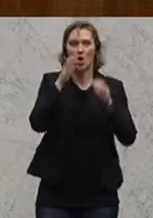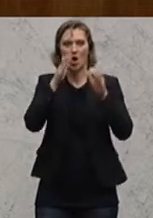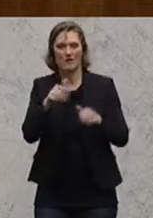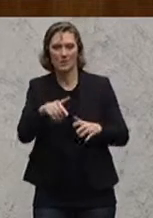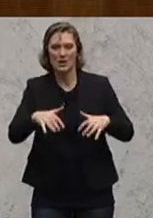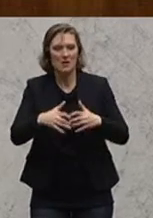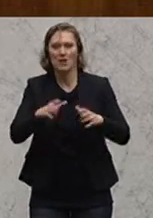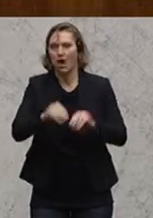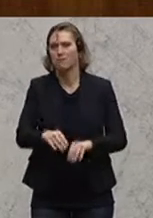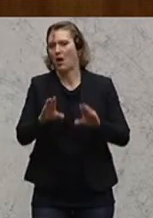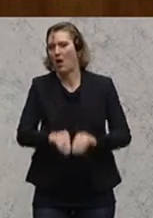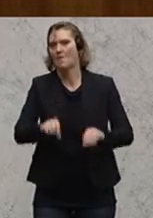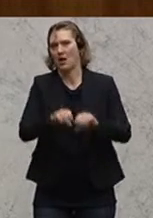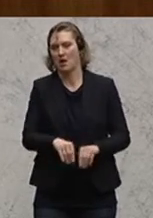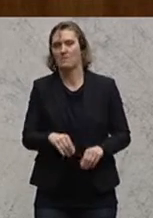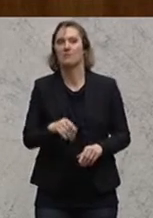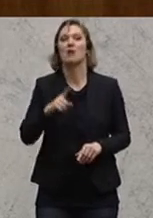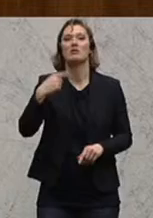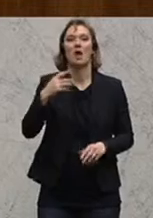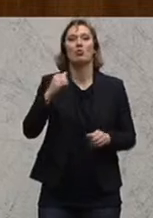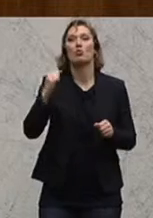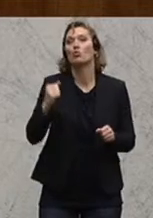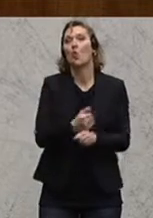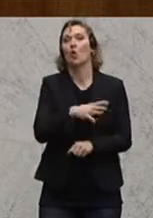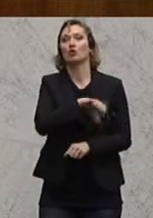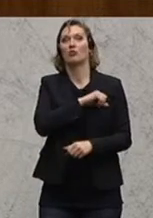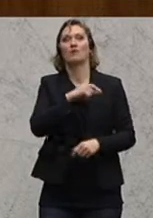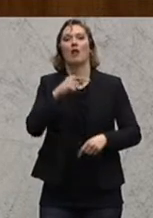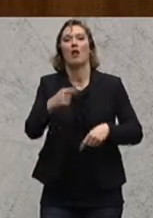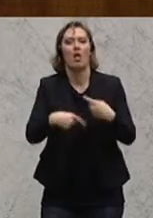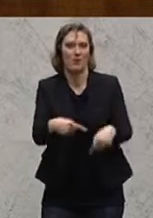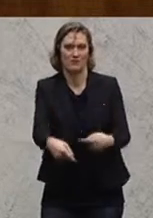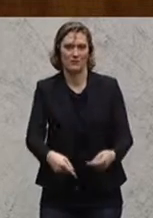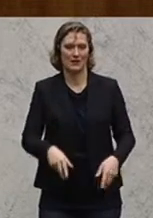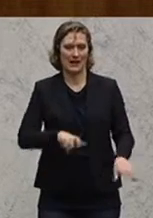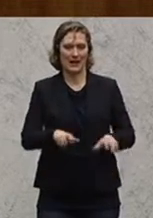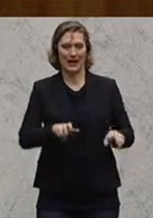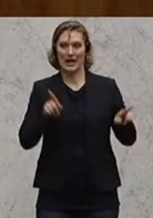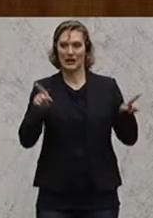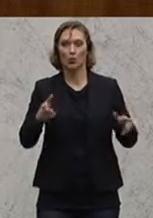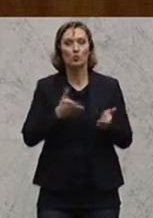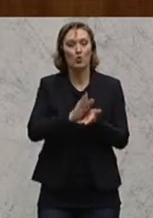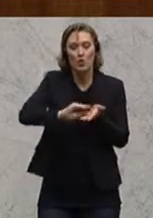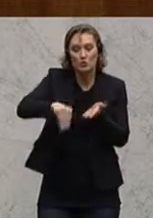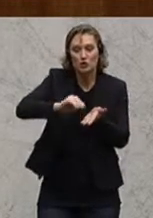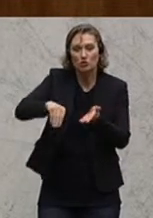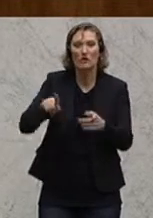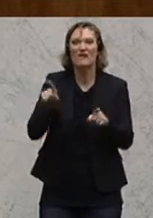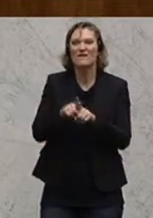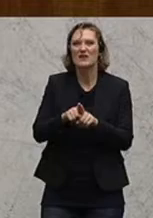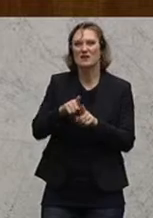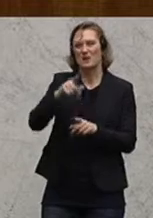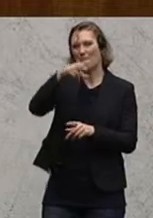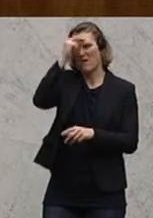arbeiten zu lassen, doch in den Gang zu bringen. Nein, die Regierung durch Unterschriften der Bevölkerung mit den Rücken zur Wand zu